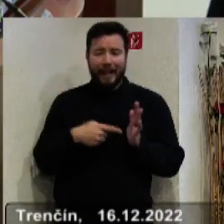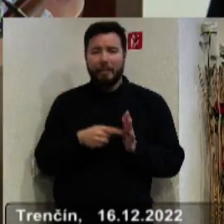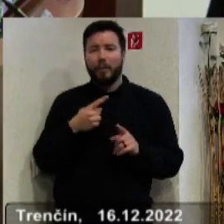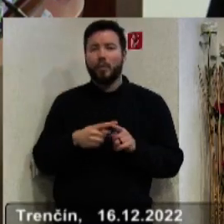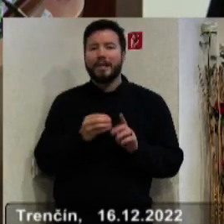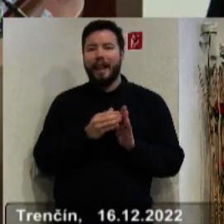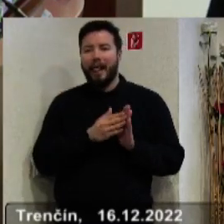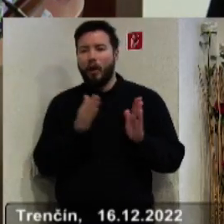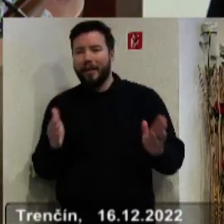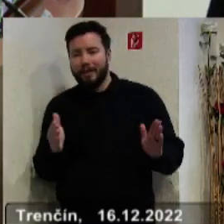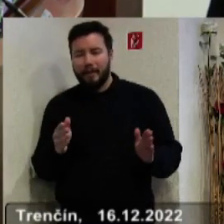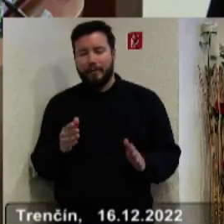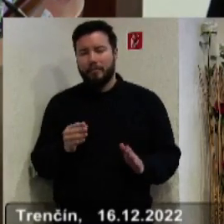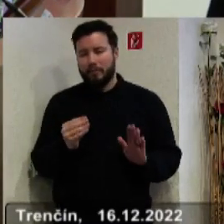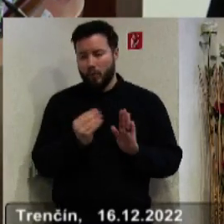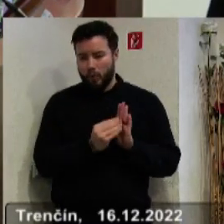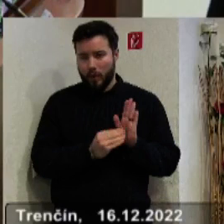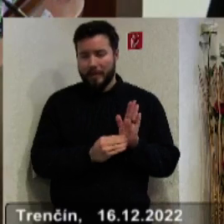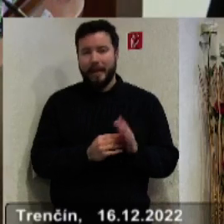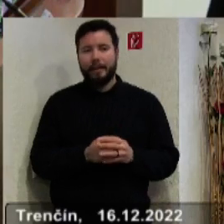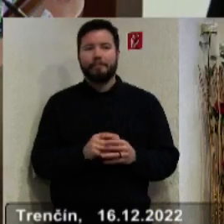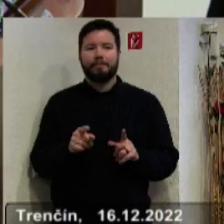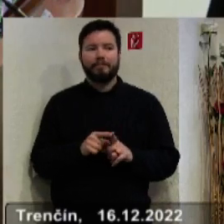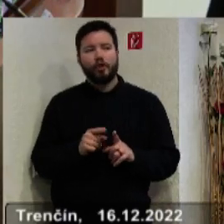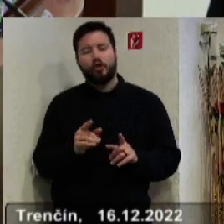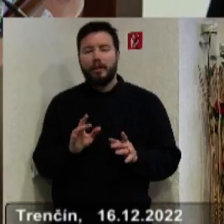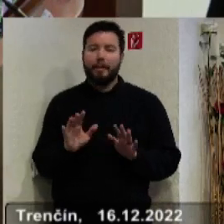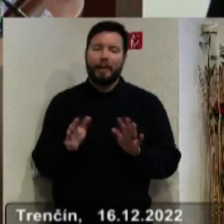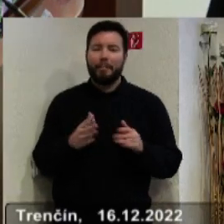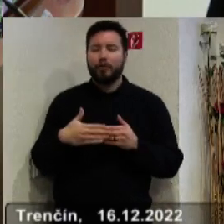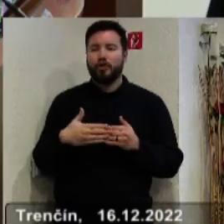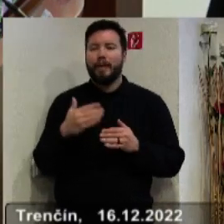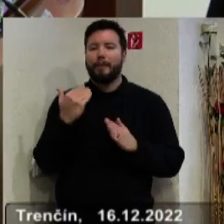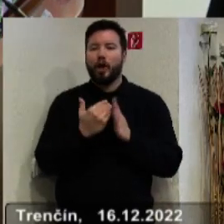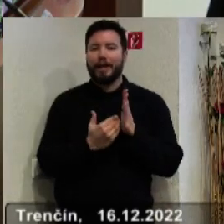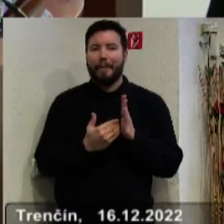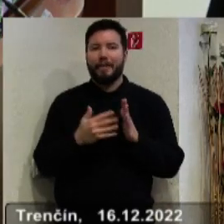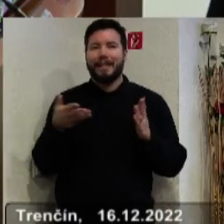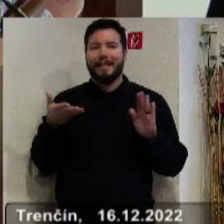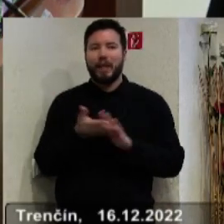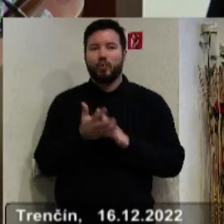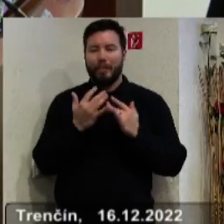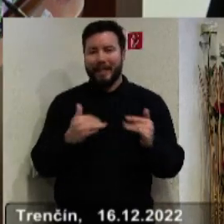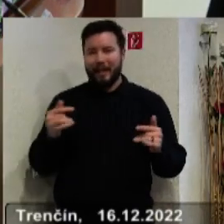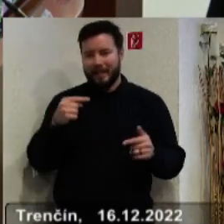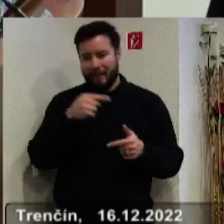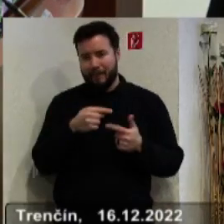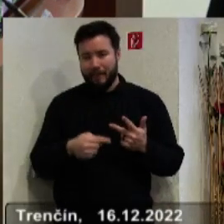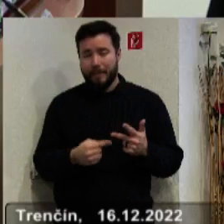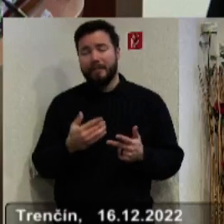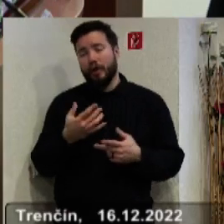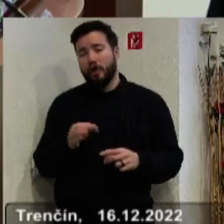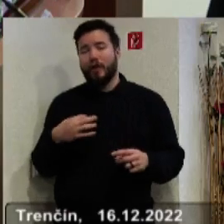Sú tam asi aj nejaké tie predbežné, predbežné programy týchto 3 zastupiteľstiev, takže dovolte mi teda